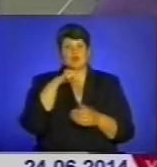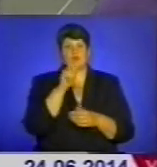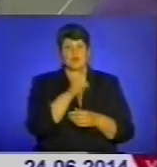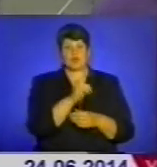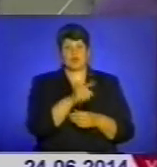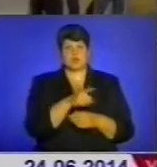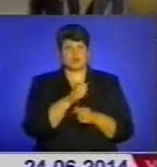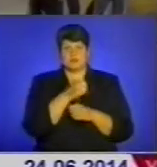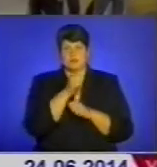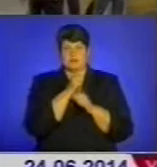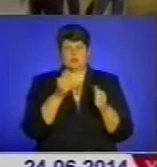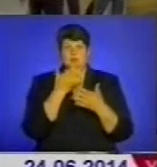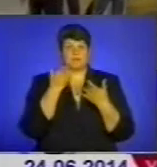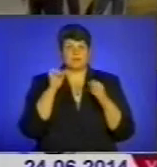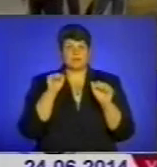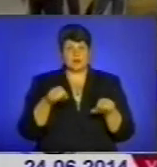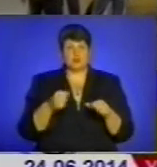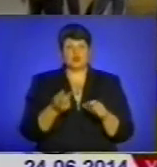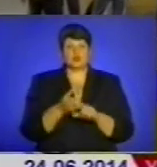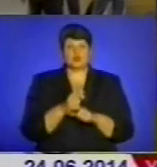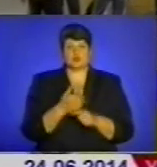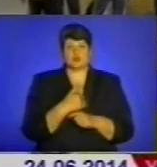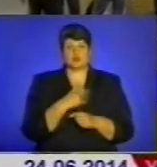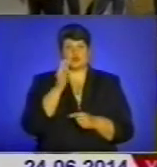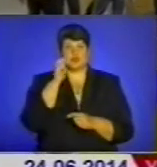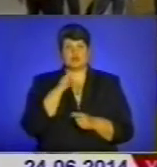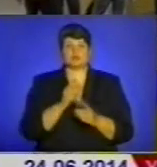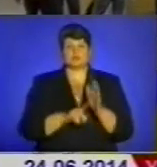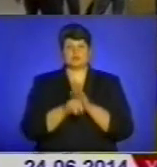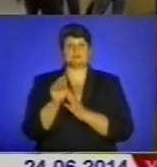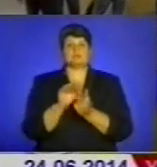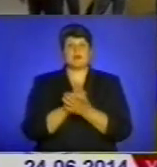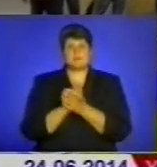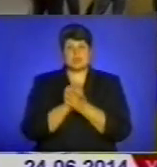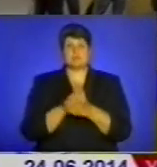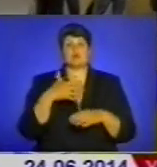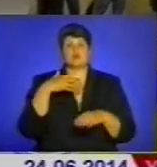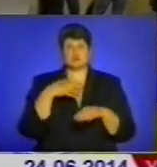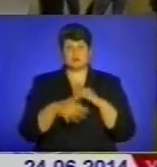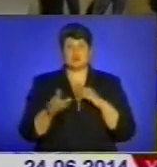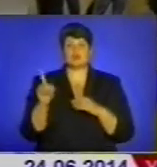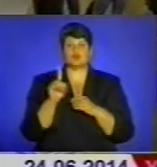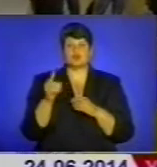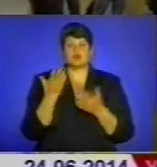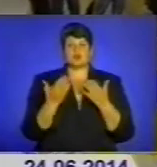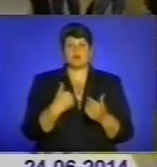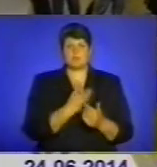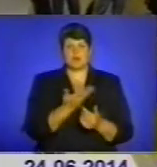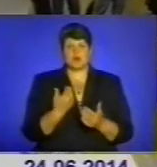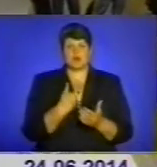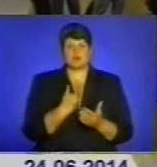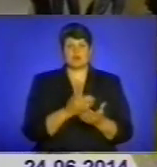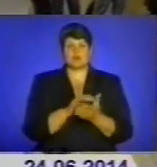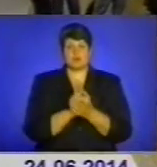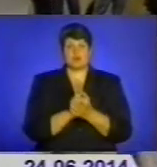права такого. Дуже би хотілося, щоб в Україну все-таки прийшов мир, але ми розуміємо, що якщо ми хочемо миру, ми мусимо бути